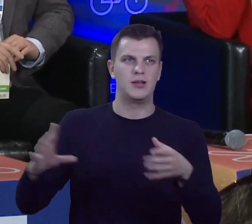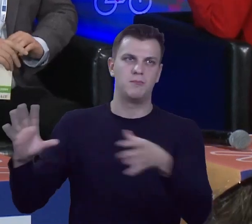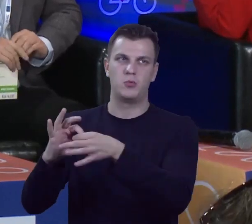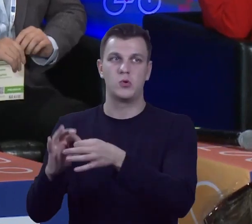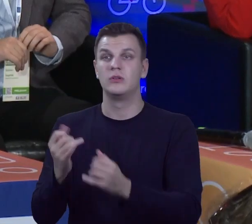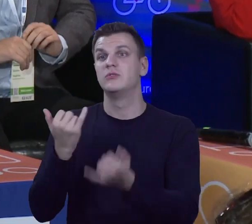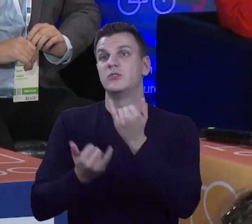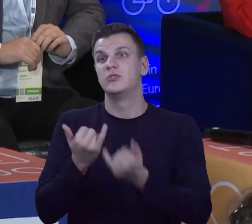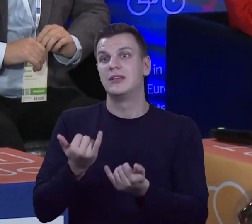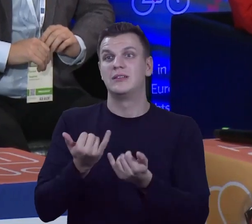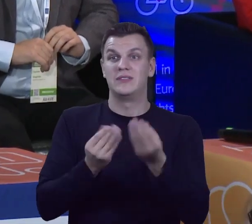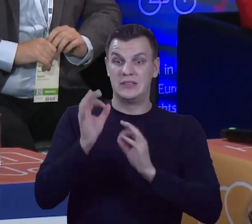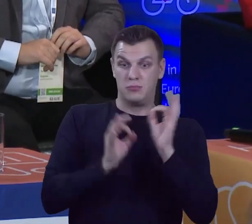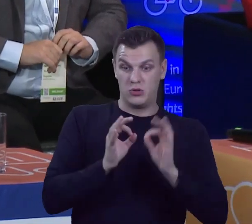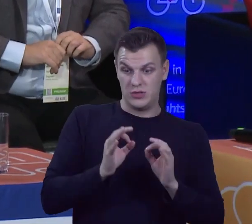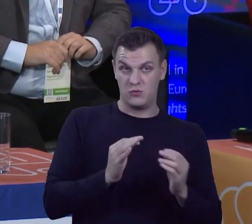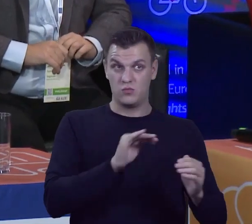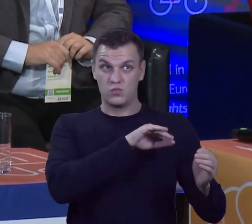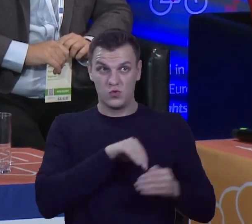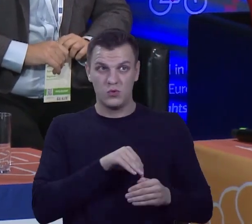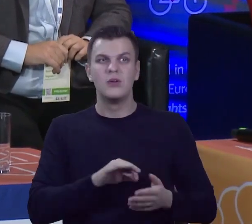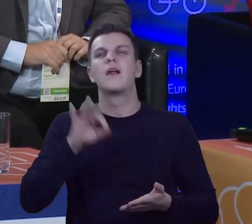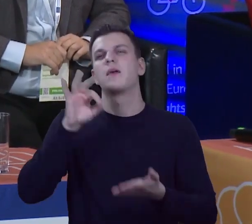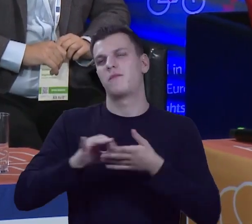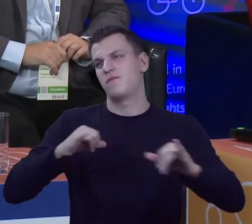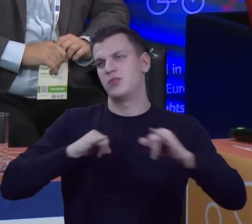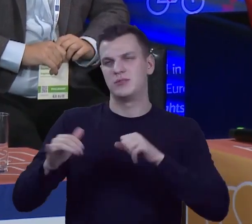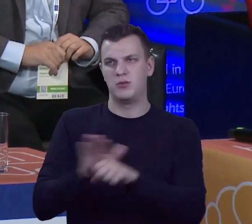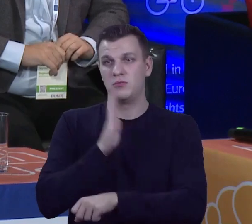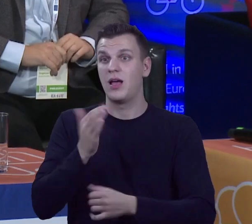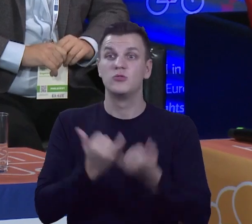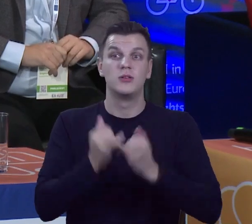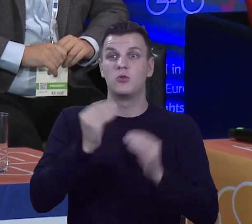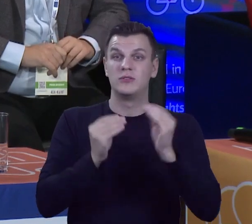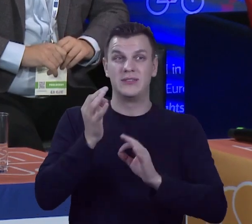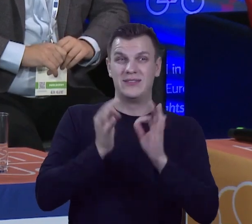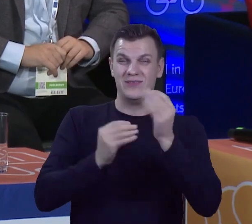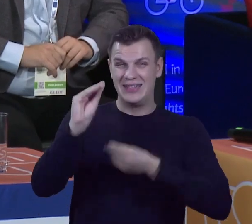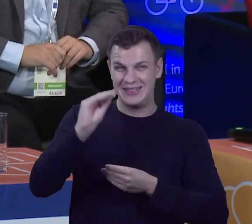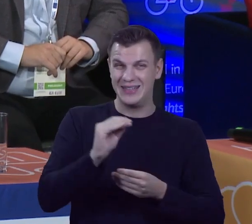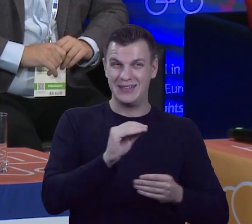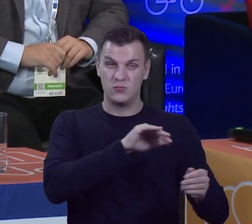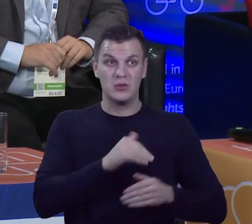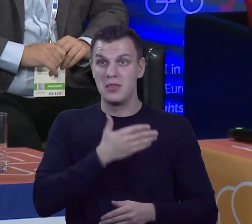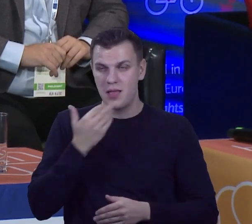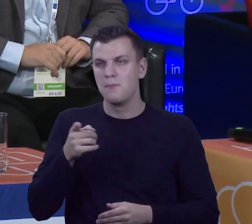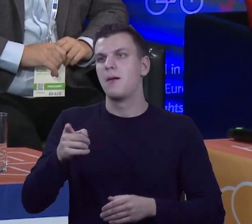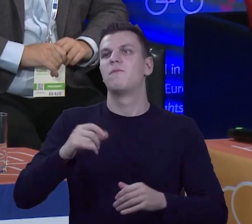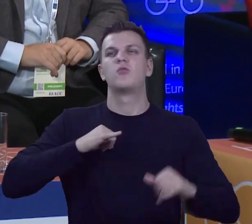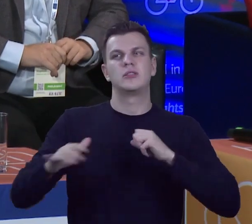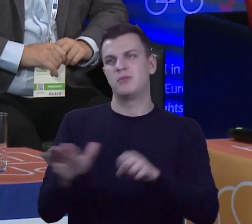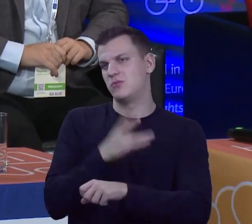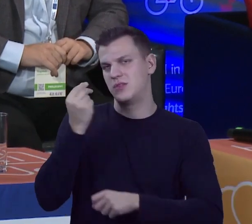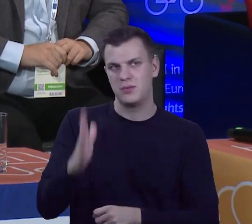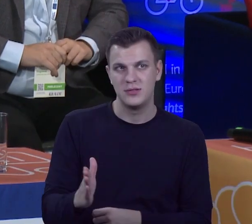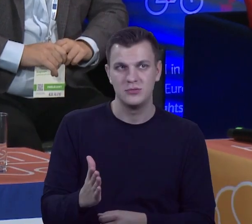jest, jeżeli ma się większość, to na pewno będzie się miało absolutorium, nie ma większości, to na pewno się tego absolutorium nie będzie miało. Więc to jest,